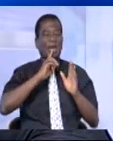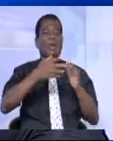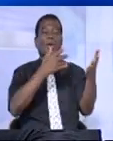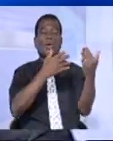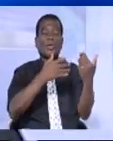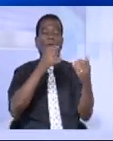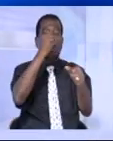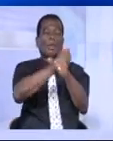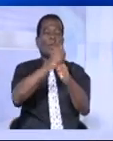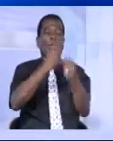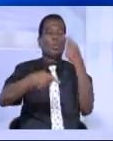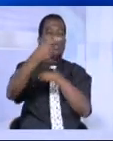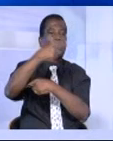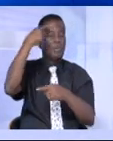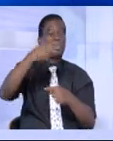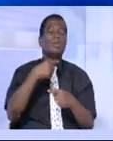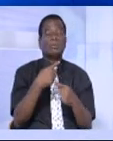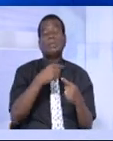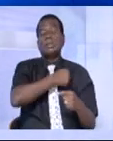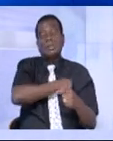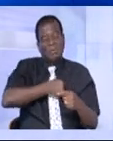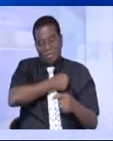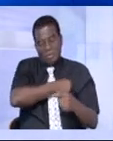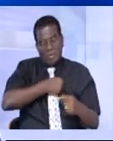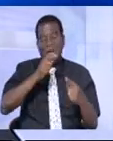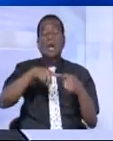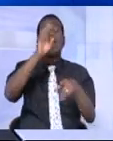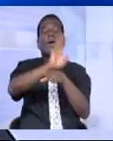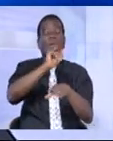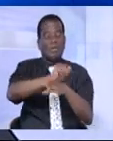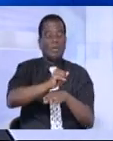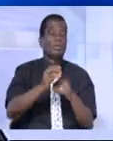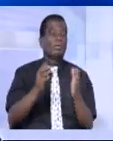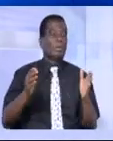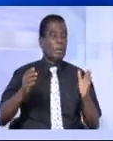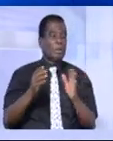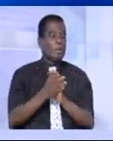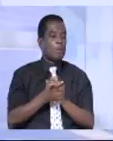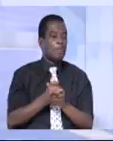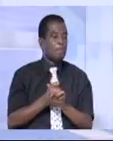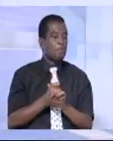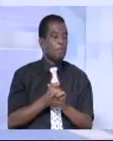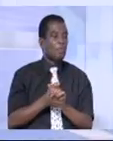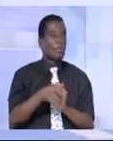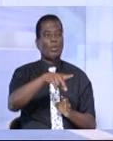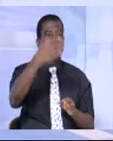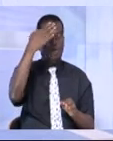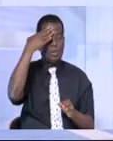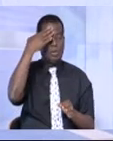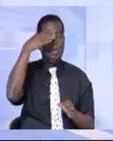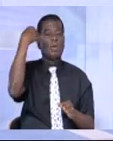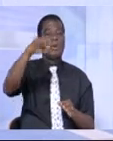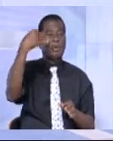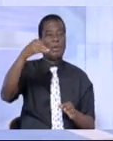Abidjan aujourd'hui pour exprimer sa solidarité, pour apporter son soutien au peuple ivoirien. Vous le savez, la